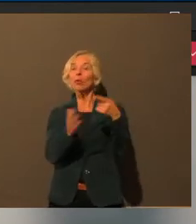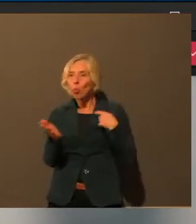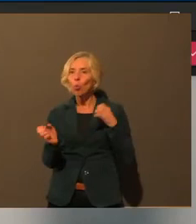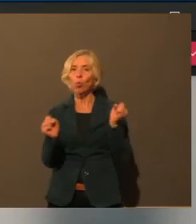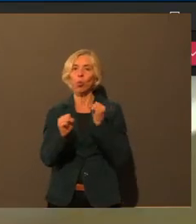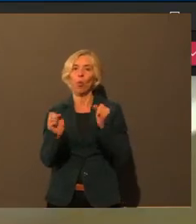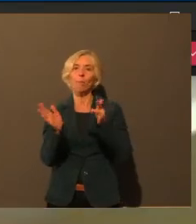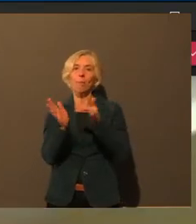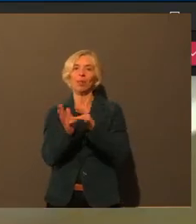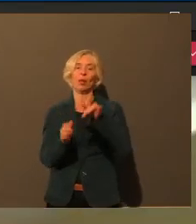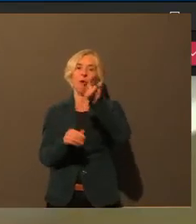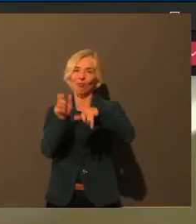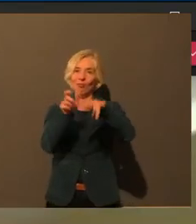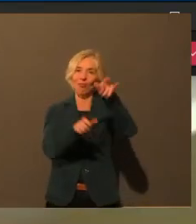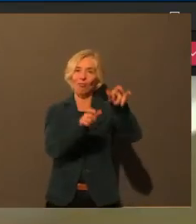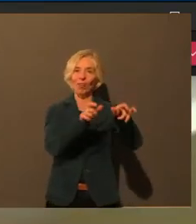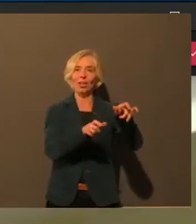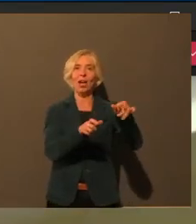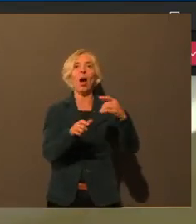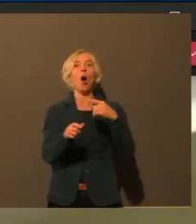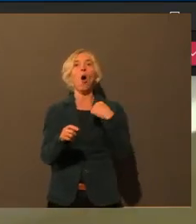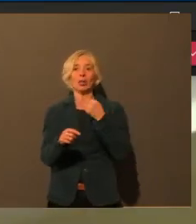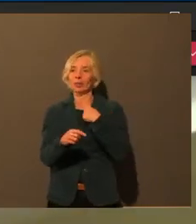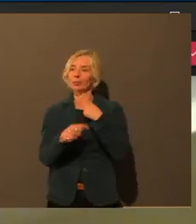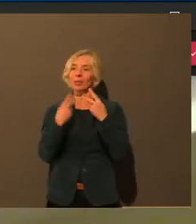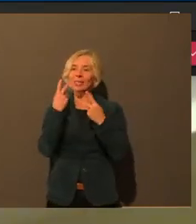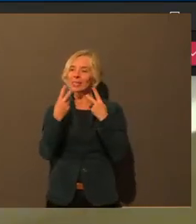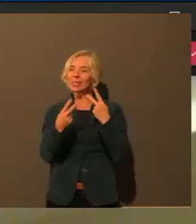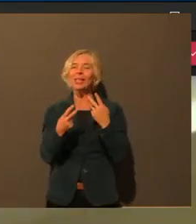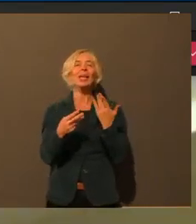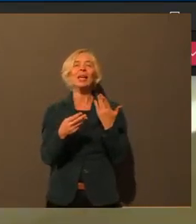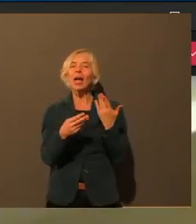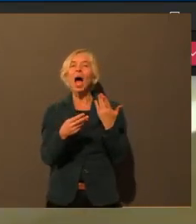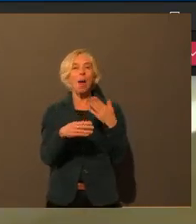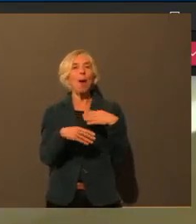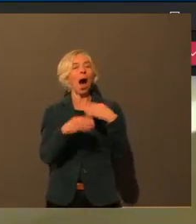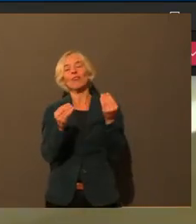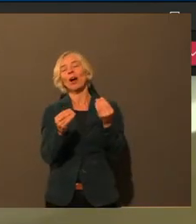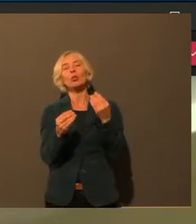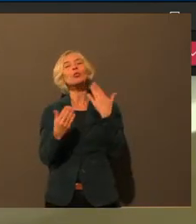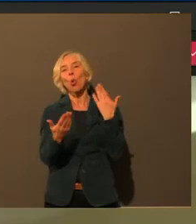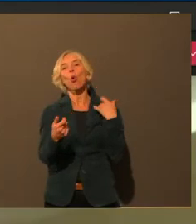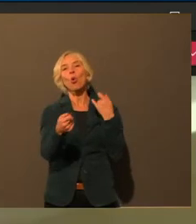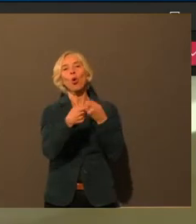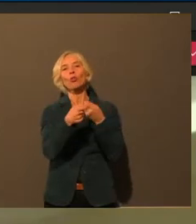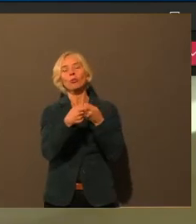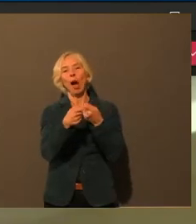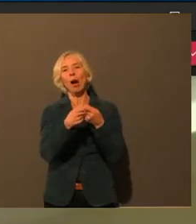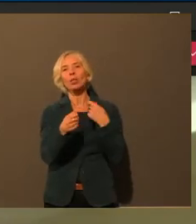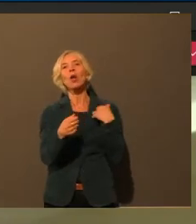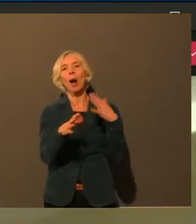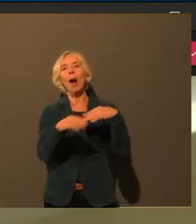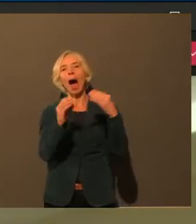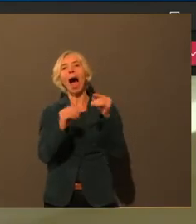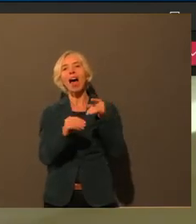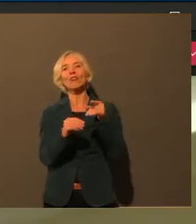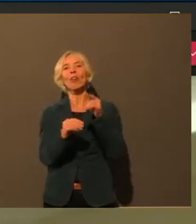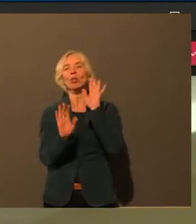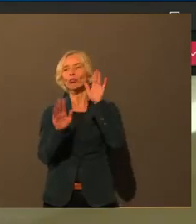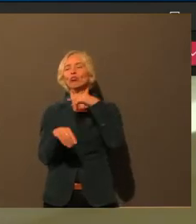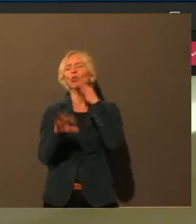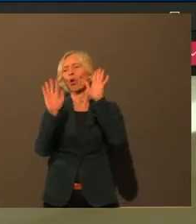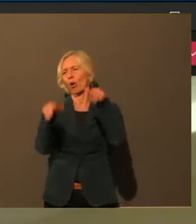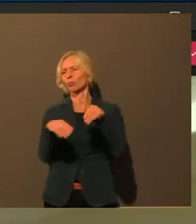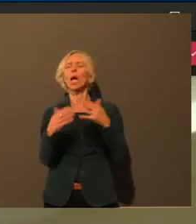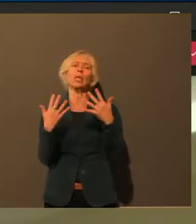Frage, wenn man mit denen dann so ein bisschen Kontakt hat über die Tage hinweg. Am Anfang denken sich alle, ja, geht schon noch. Und dann fangen sie irgendwo an zu rechnen mit